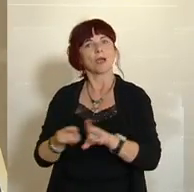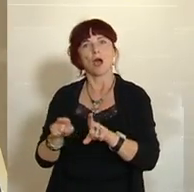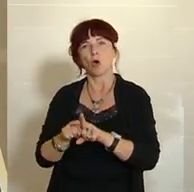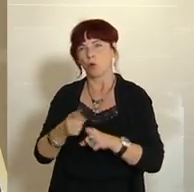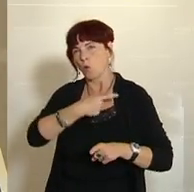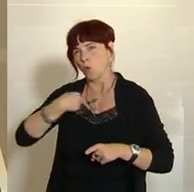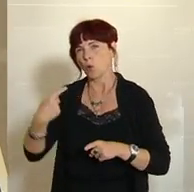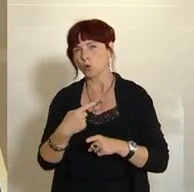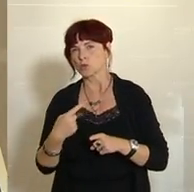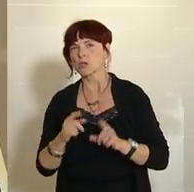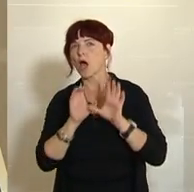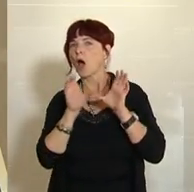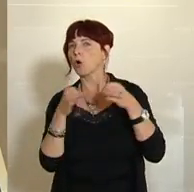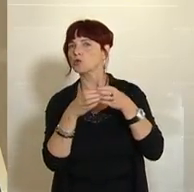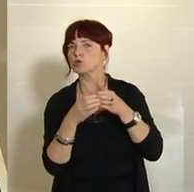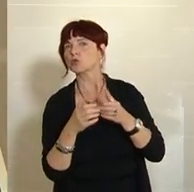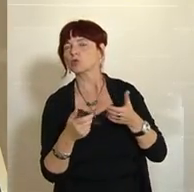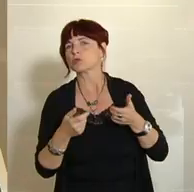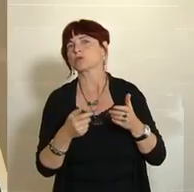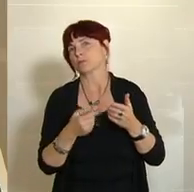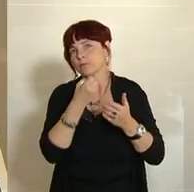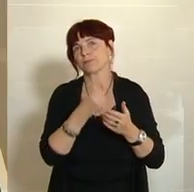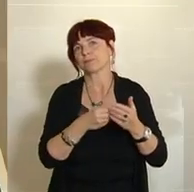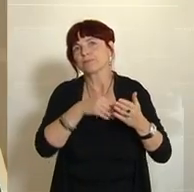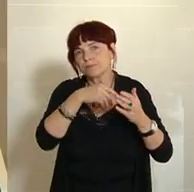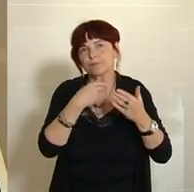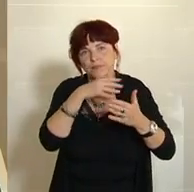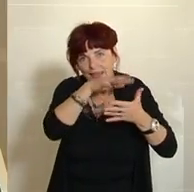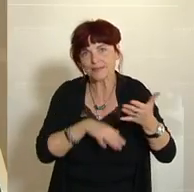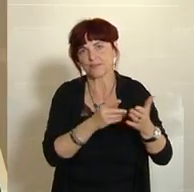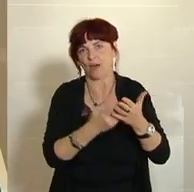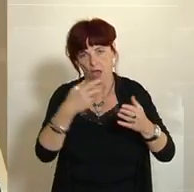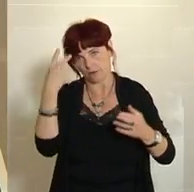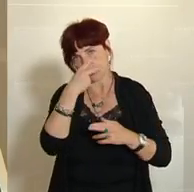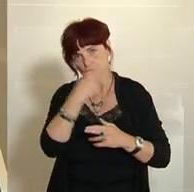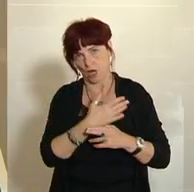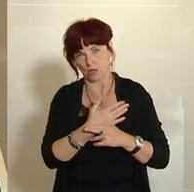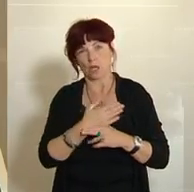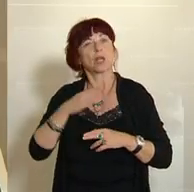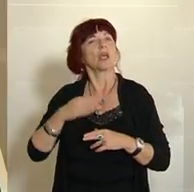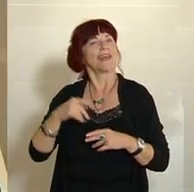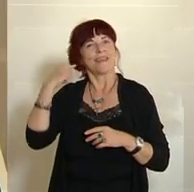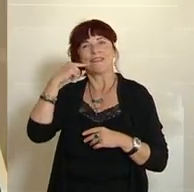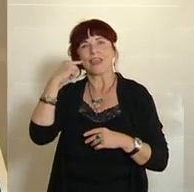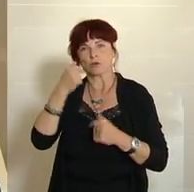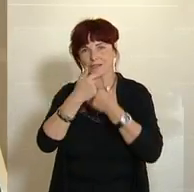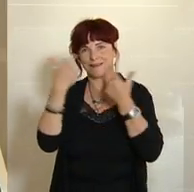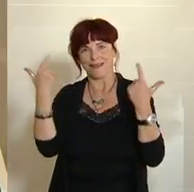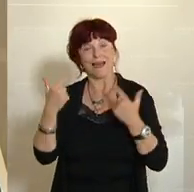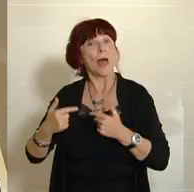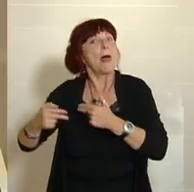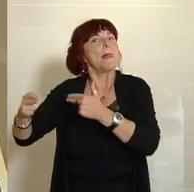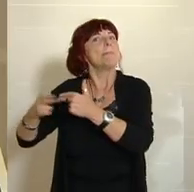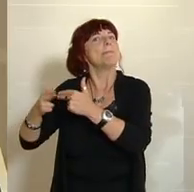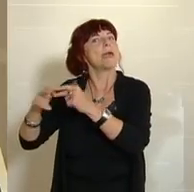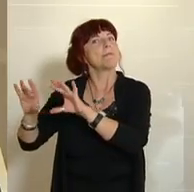Ausschussfeststellung, weil uns wichtig war als NEOS, dass wir auch klar sind, dass BVTler keine Nebenbeschäftigungen, die nicht kompatibel sind,